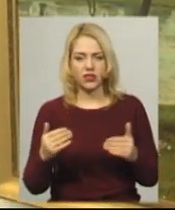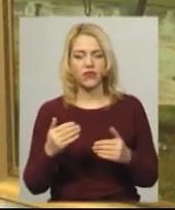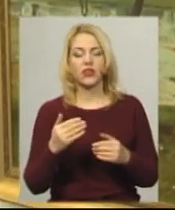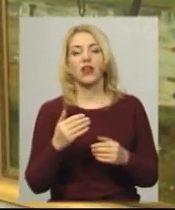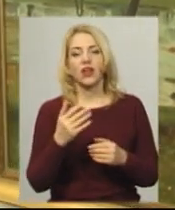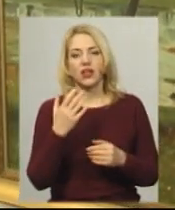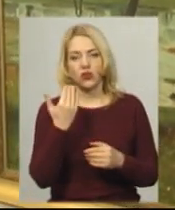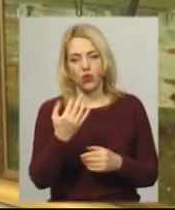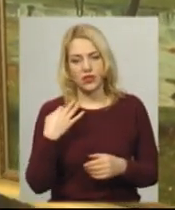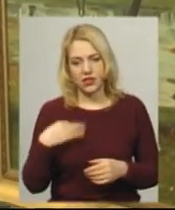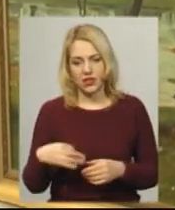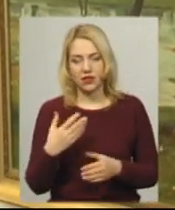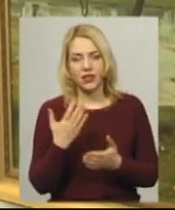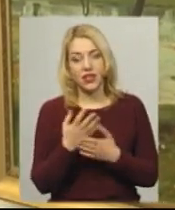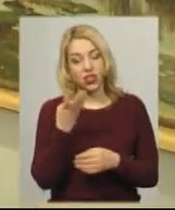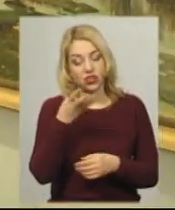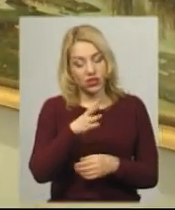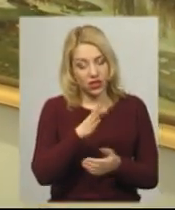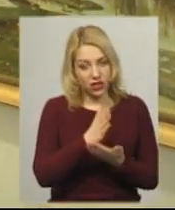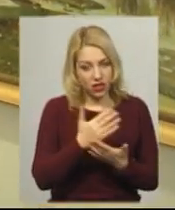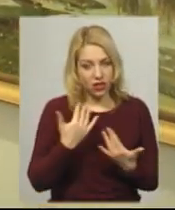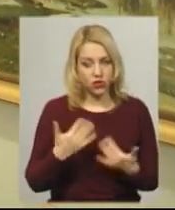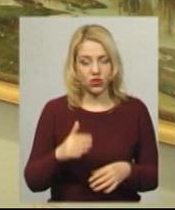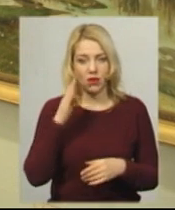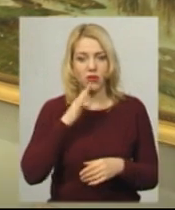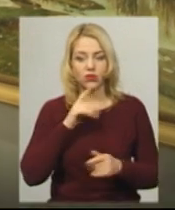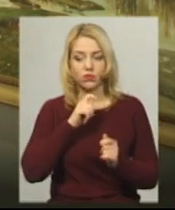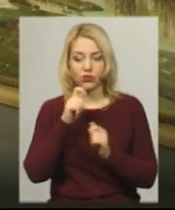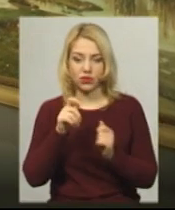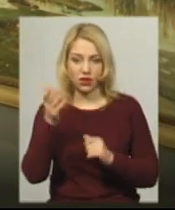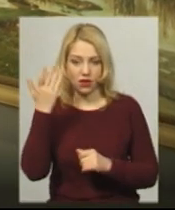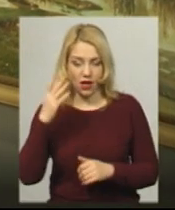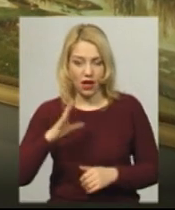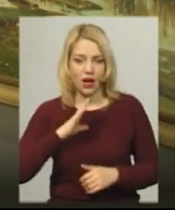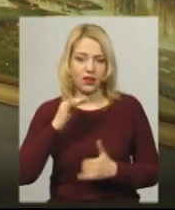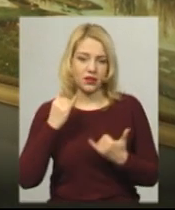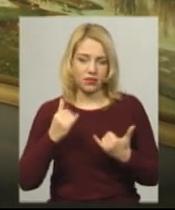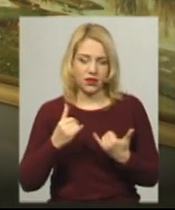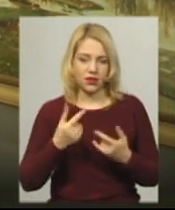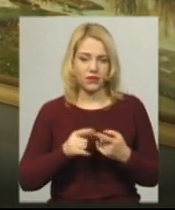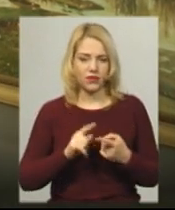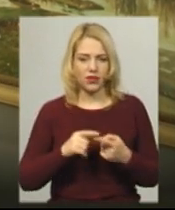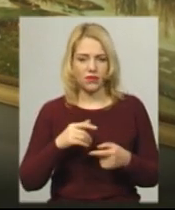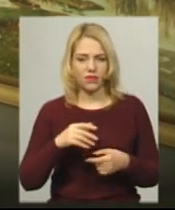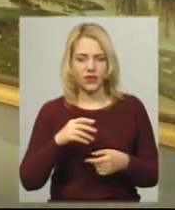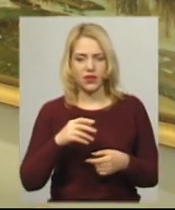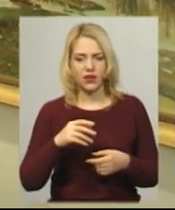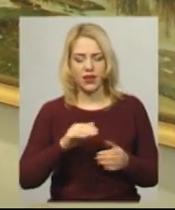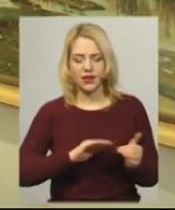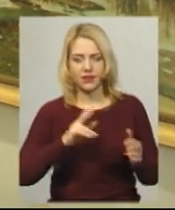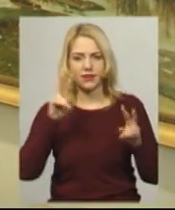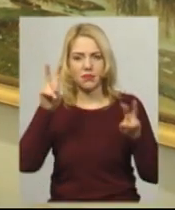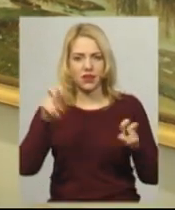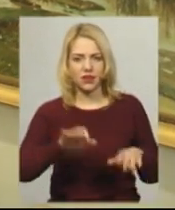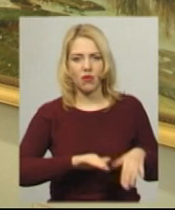чотири роботи батько, повинен тут зіставлятися однорозумові. Не було тива такі подільські, там є,